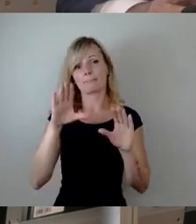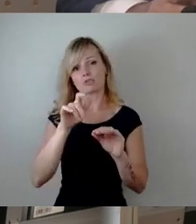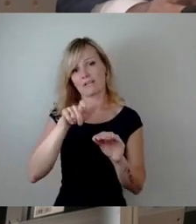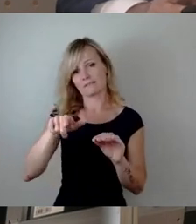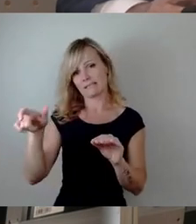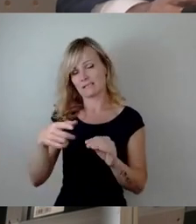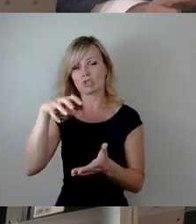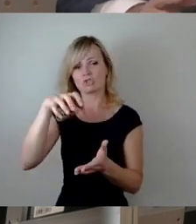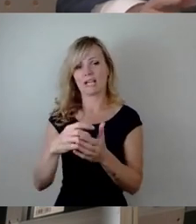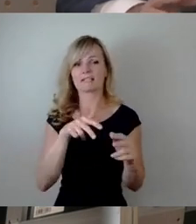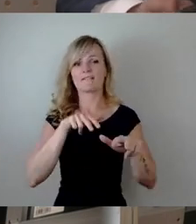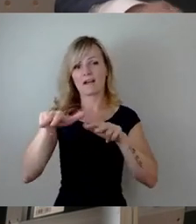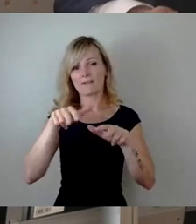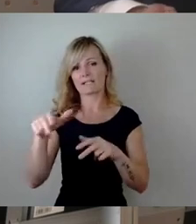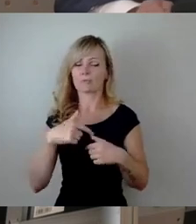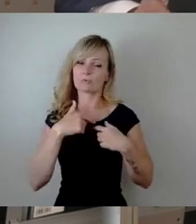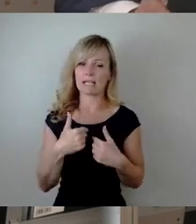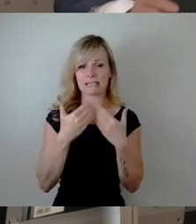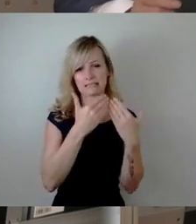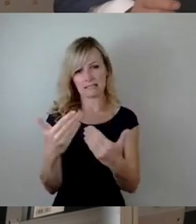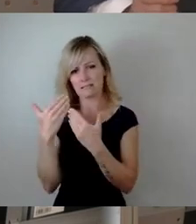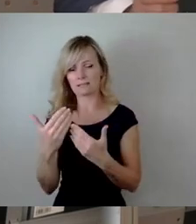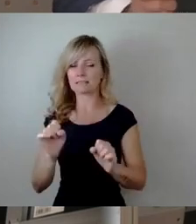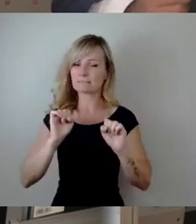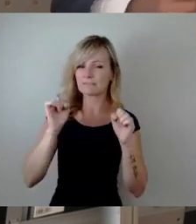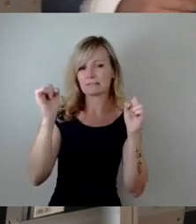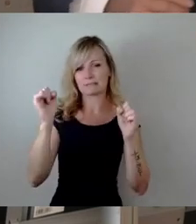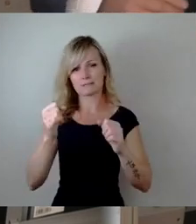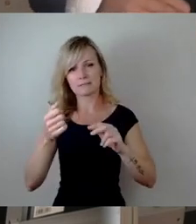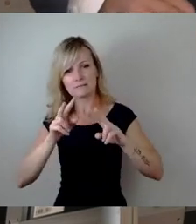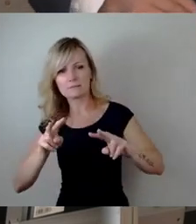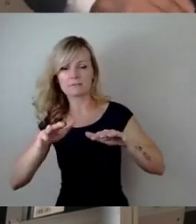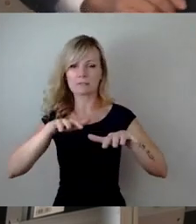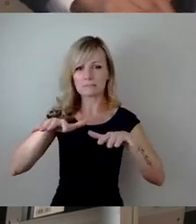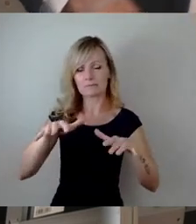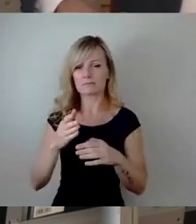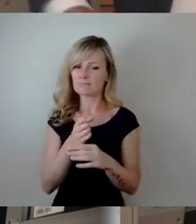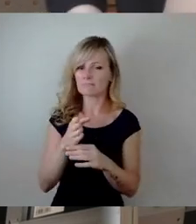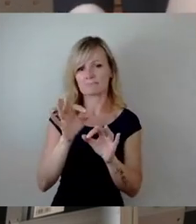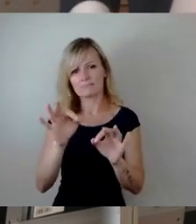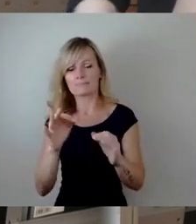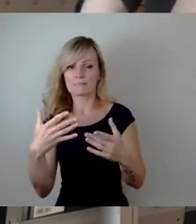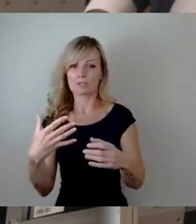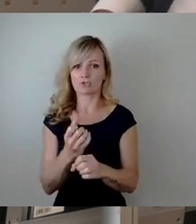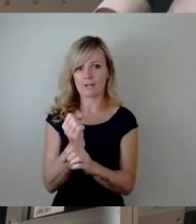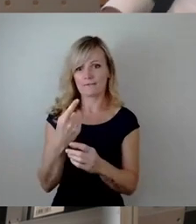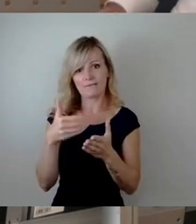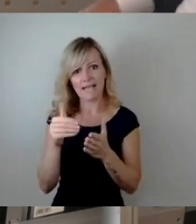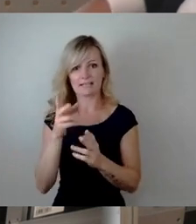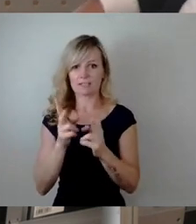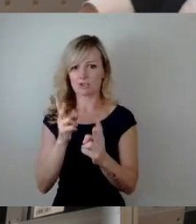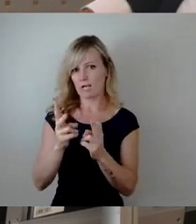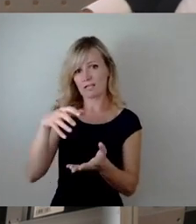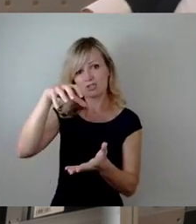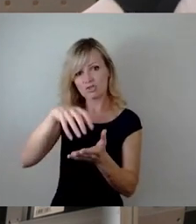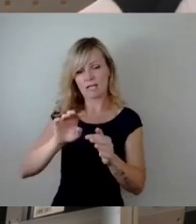zu bedanken. Mit großem Engagement, mit großer Umsicht ist es bisher gelungen, weiteren Schaden von der Stadt und ihren Menschen